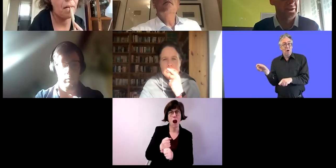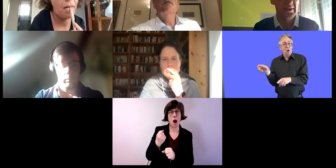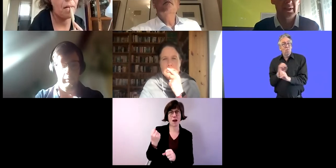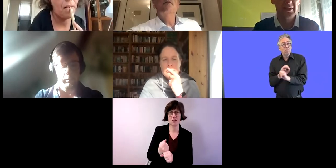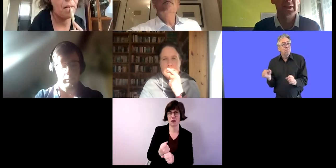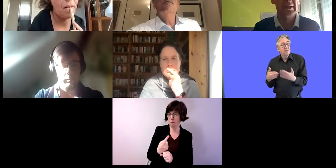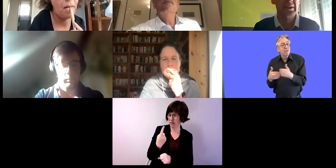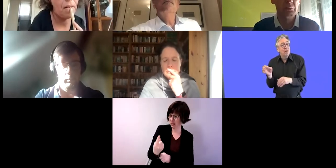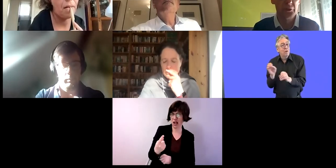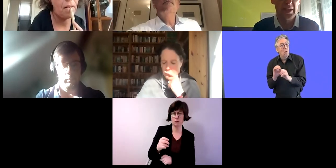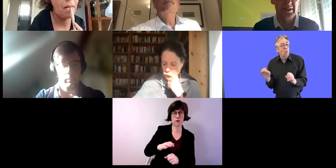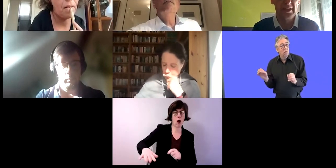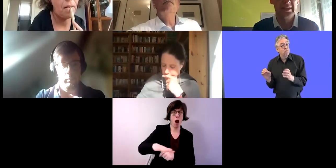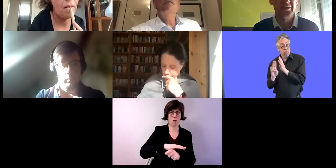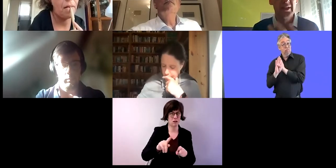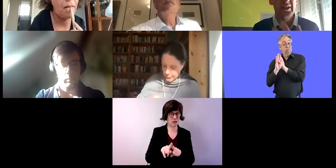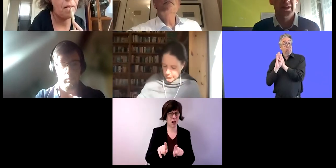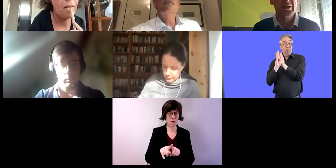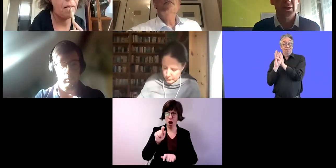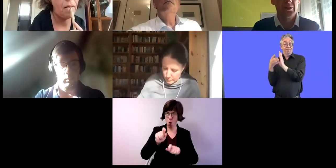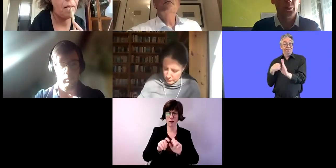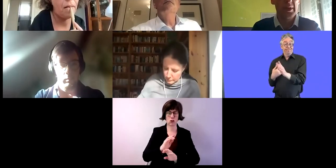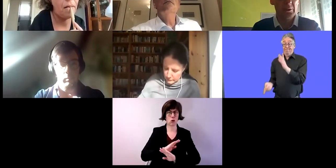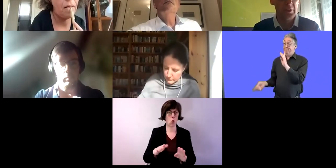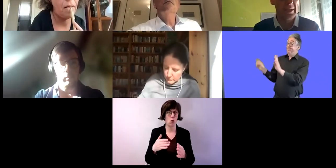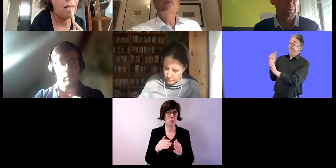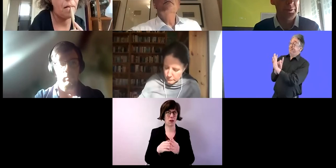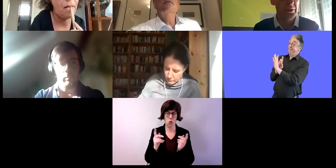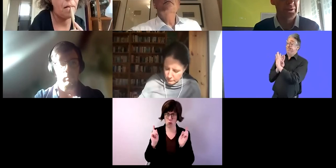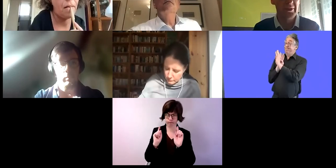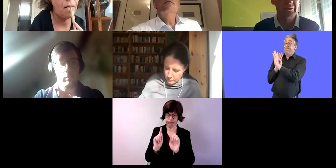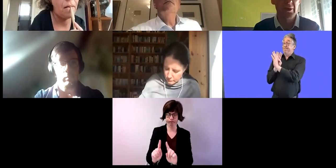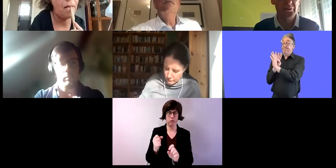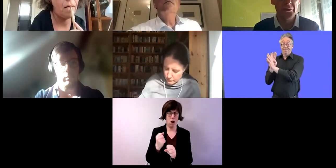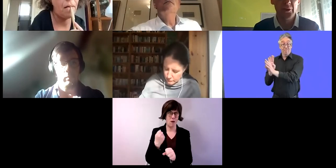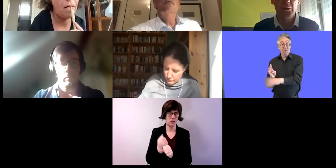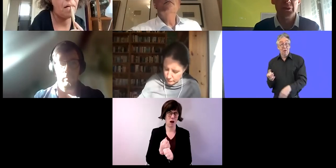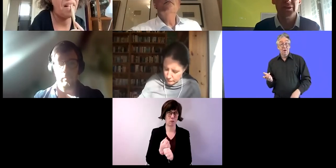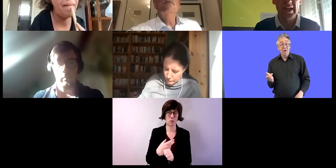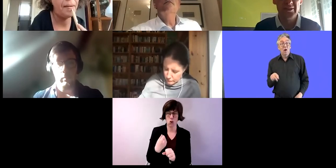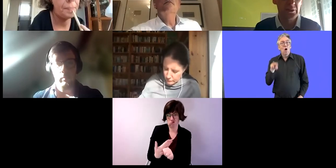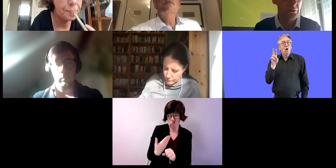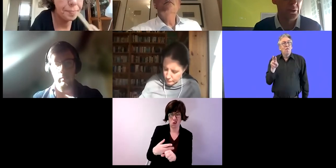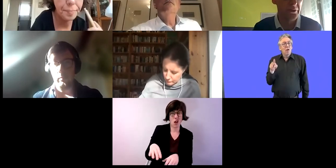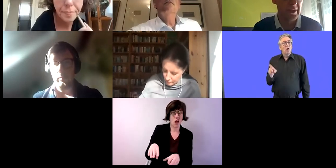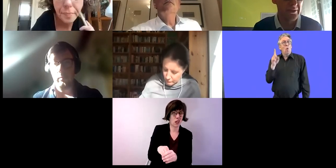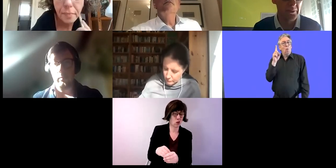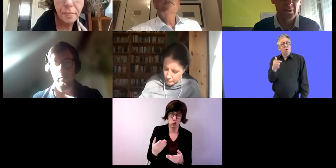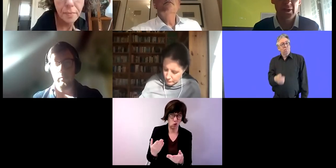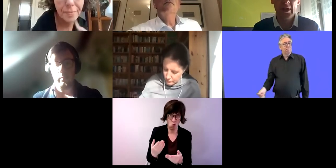das es für alle gibt, auch für Menschen ohne Behinderungen. Das bedeutet Inklusion. Es gibt also nur noch ein